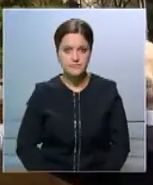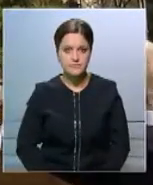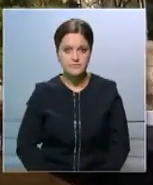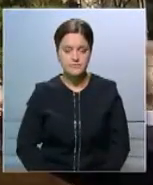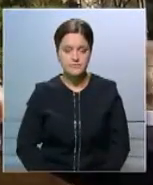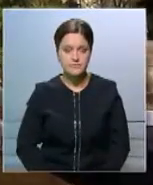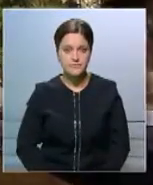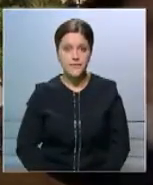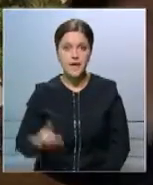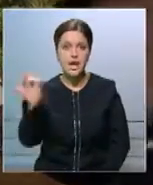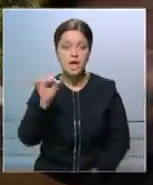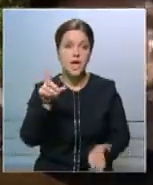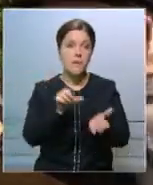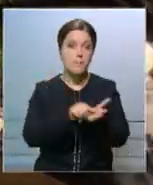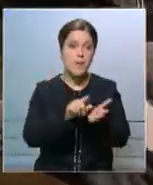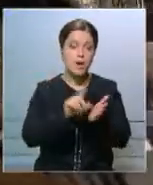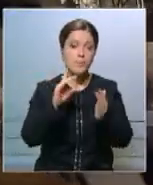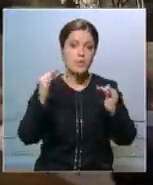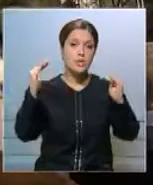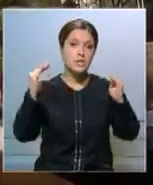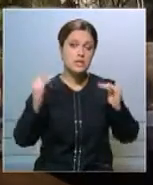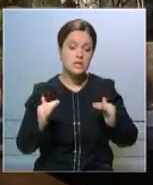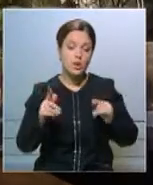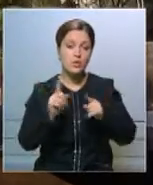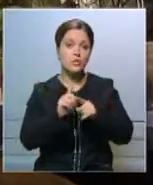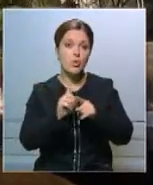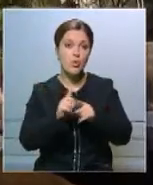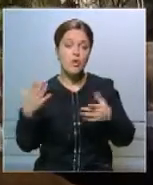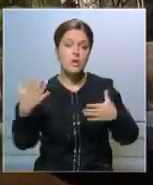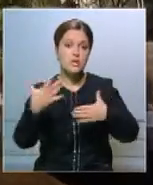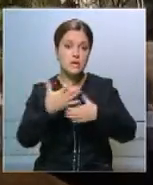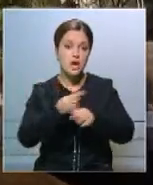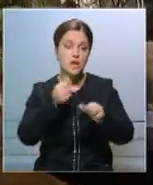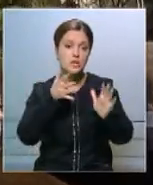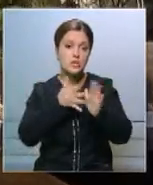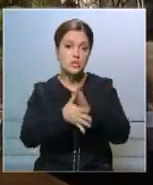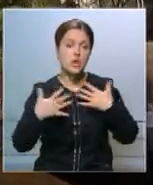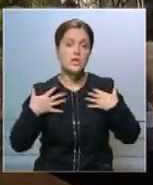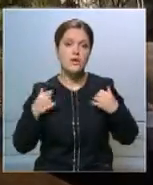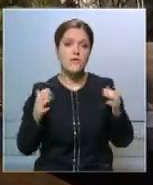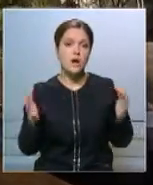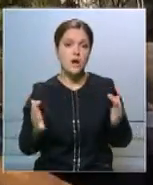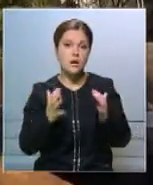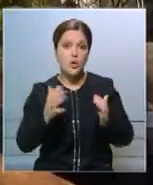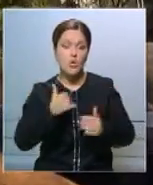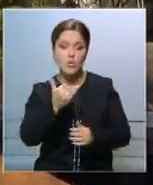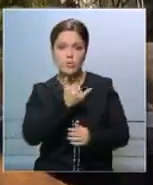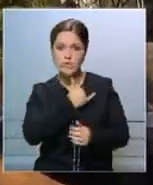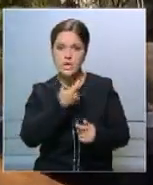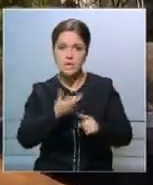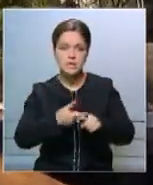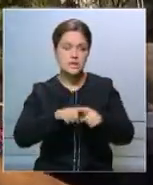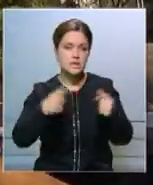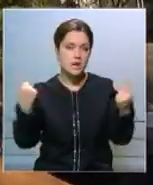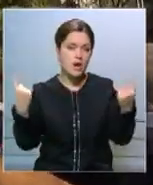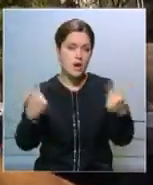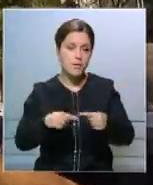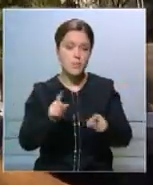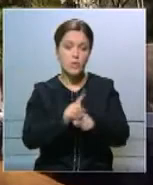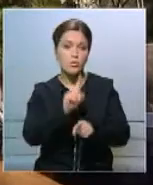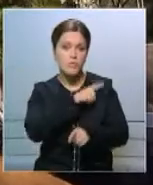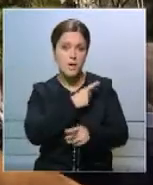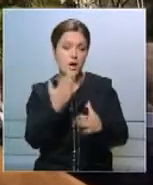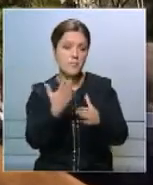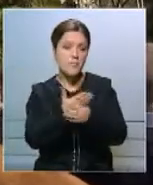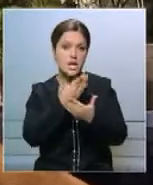Размер пенсии будет снижен, так же значительно сокращены расходы на здравоохранение. Мы находимся в глубокой пропасти, лишившись медицинской помощи и